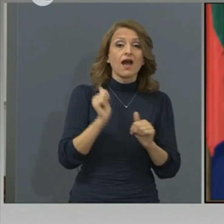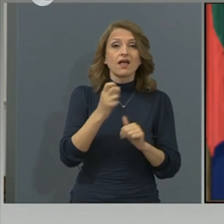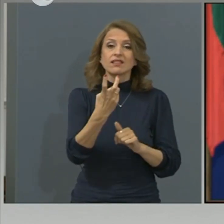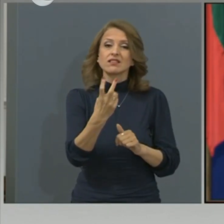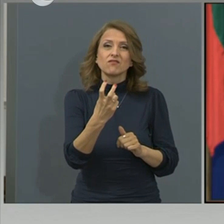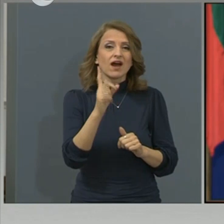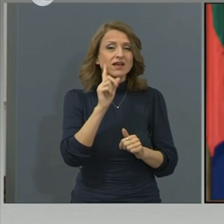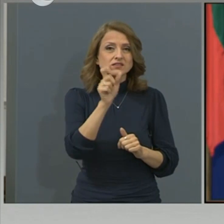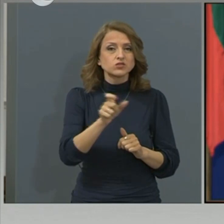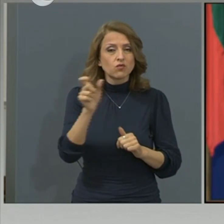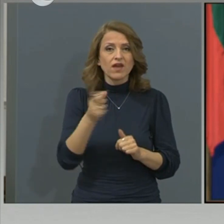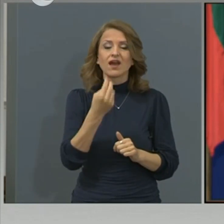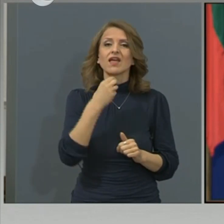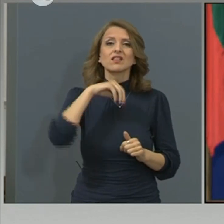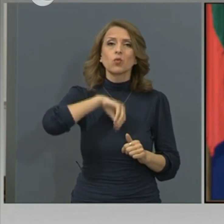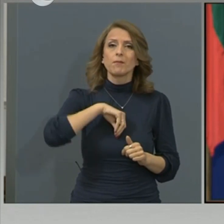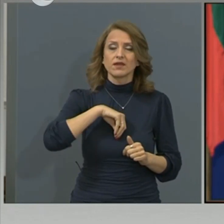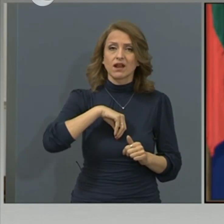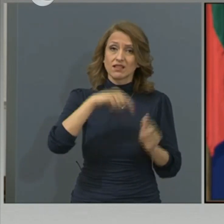интубирани.